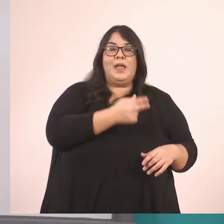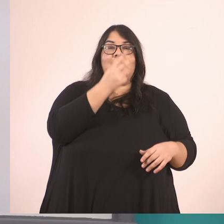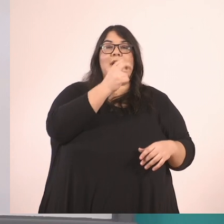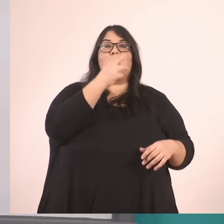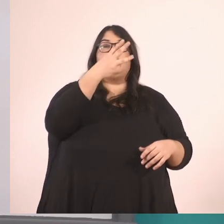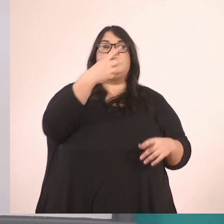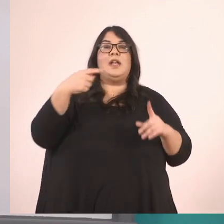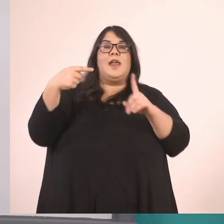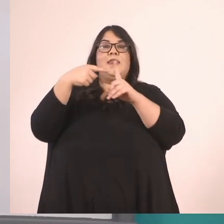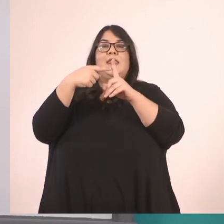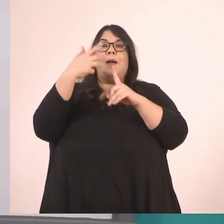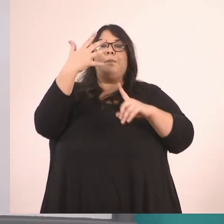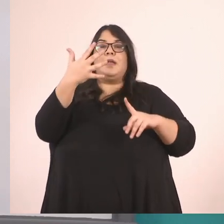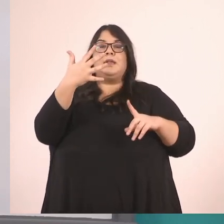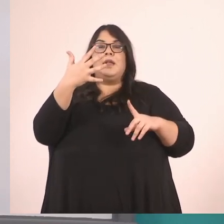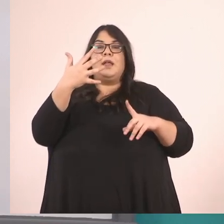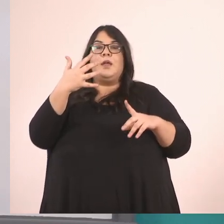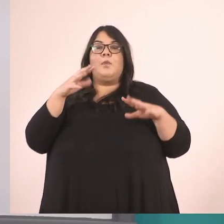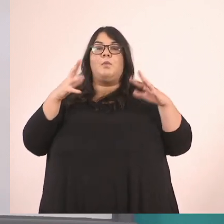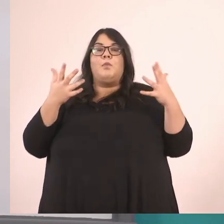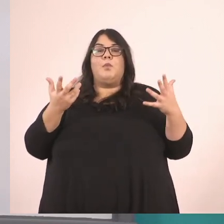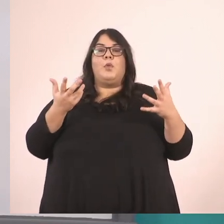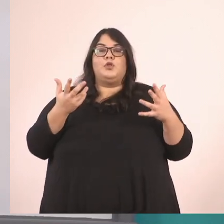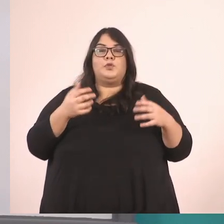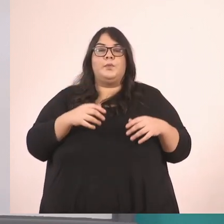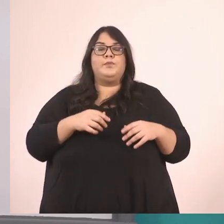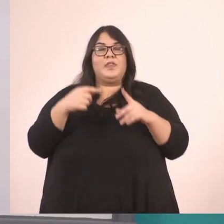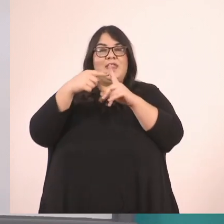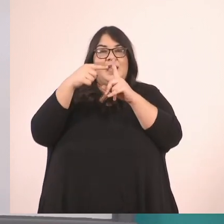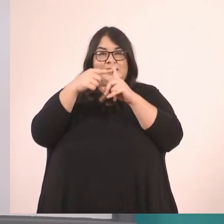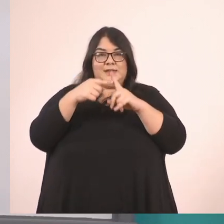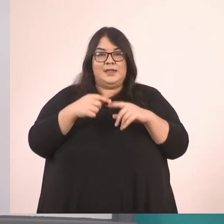Το 5 στο 23, 4 φορές 4, 5, 20